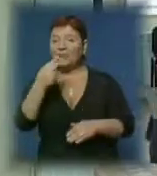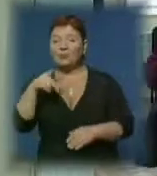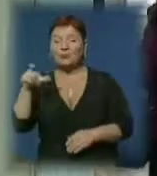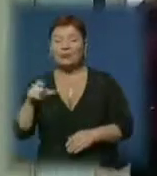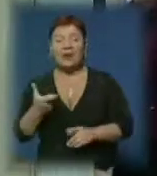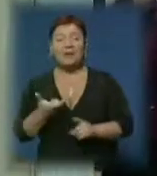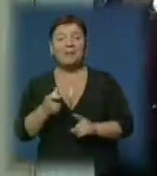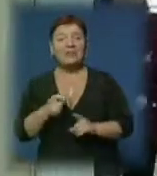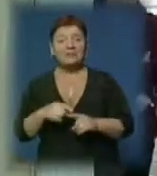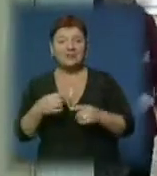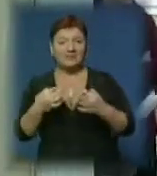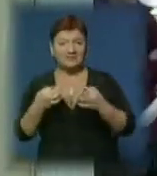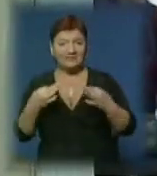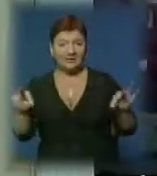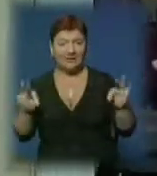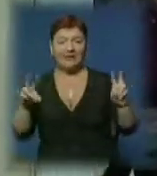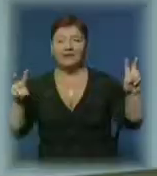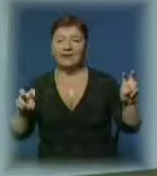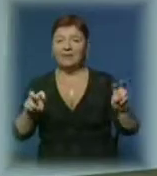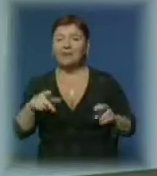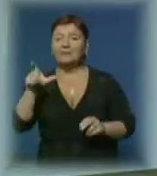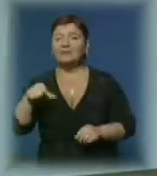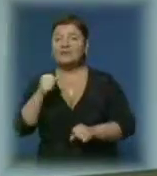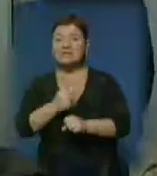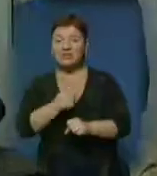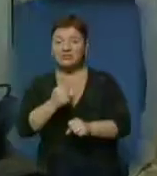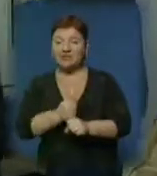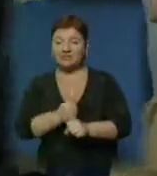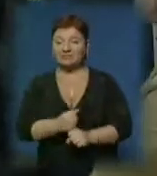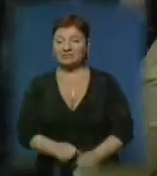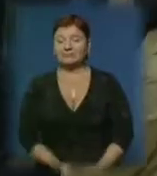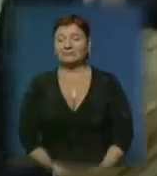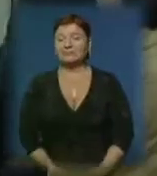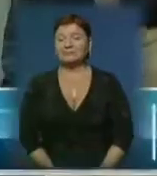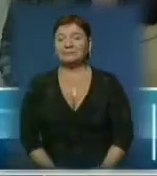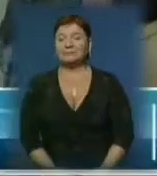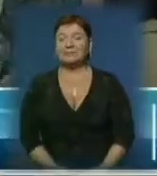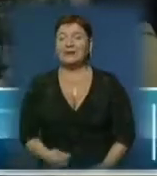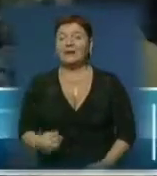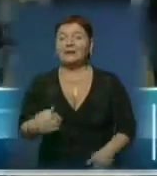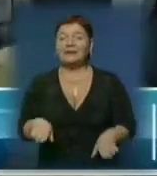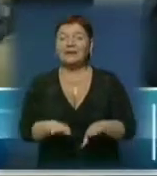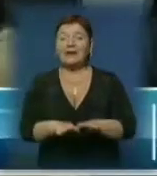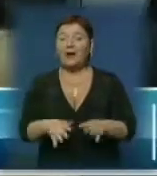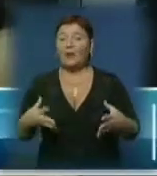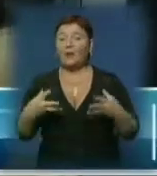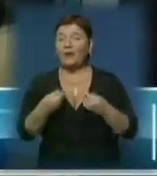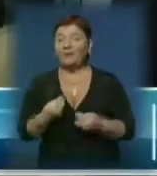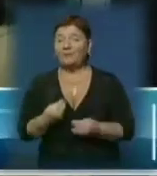висловилась на довільну тему. Якось автор картини – заробітчани. «Тока уява прийшла до мене,